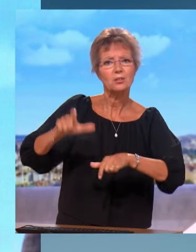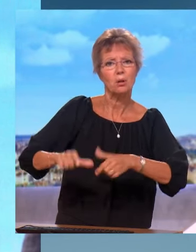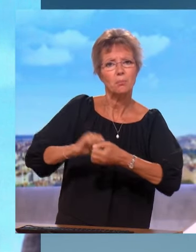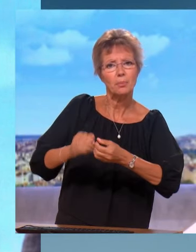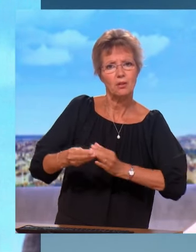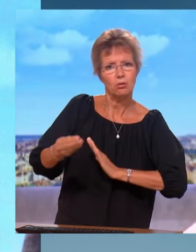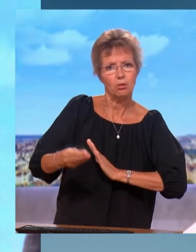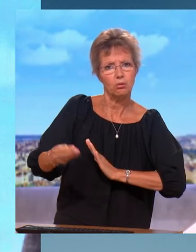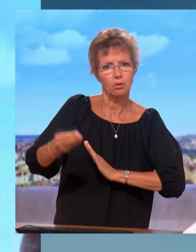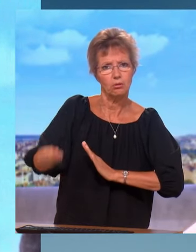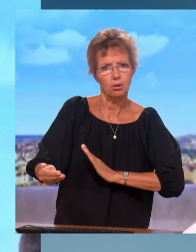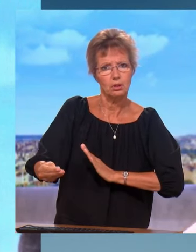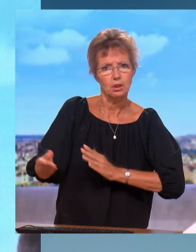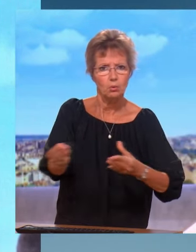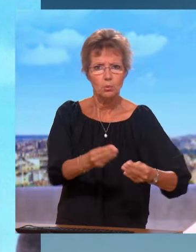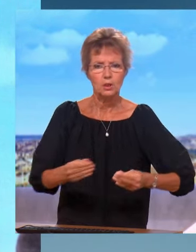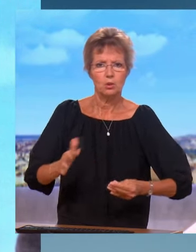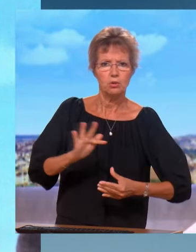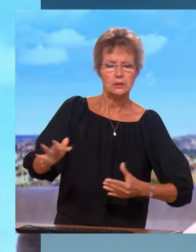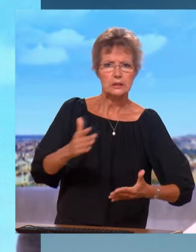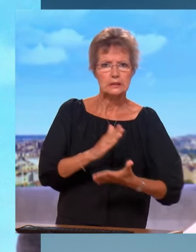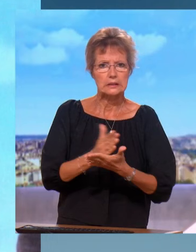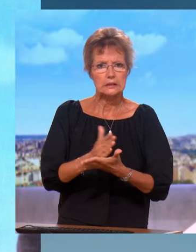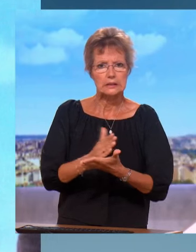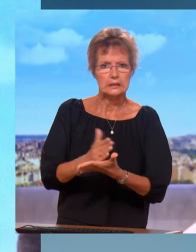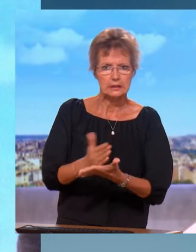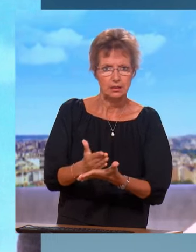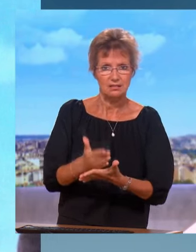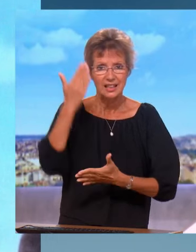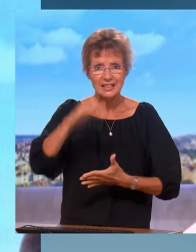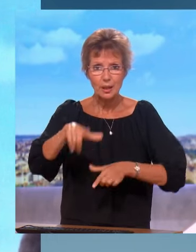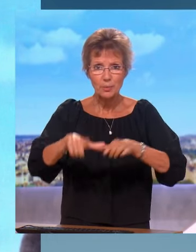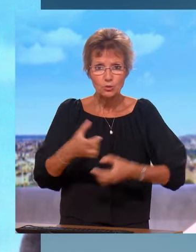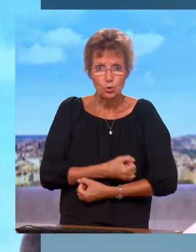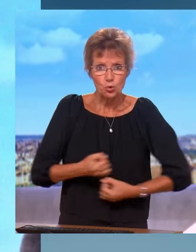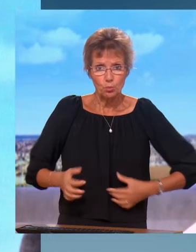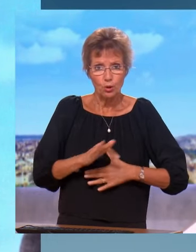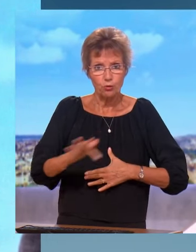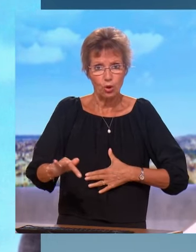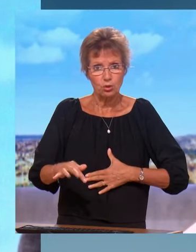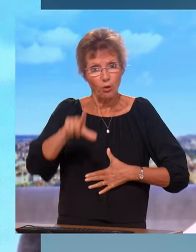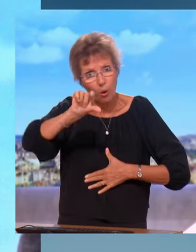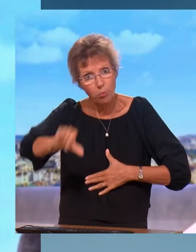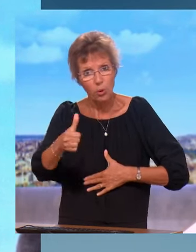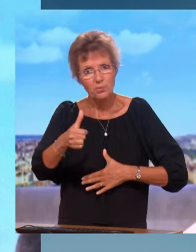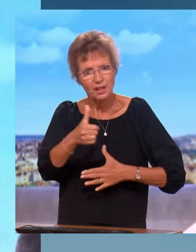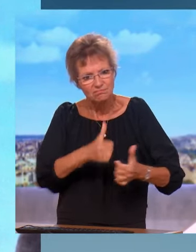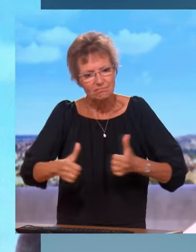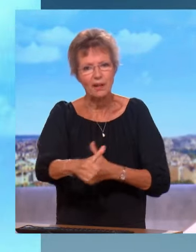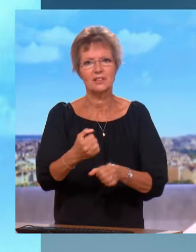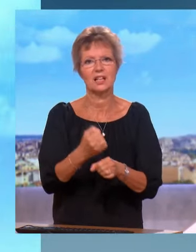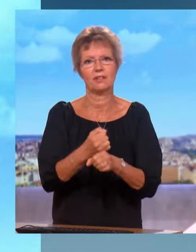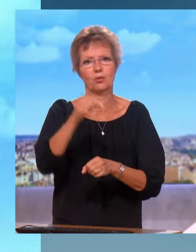Il faut déjà que l'on dise aux chômeurs qui sont en France, c'est vous qui devez prendre ces emplois-là. On a parlé ce